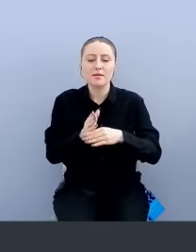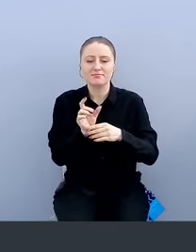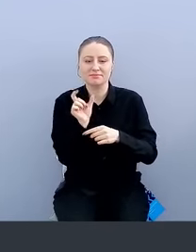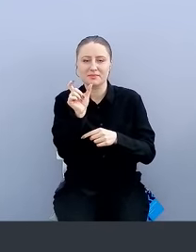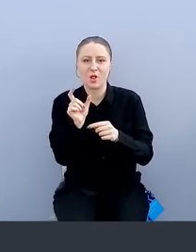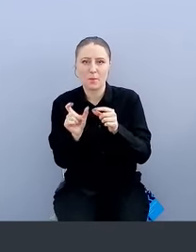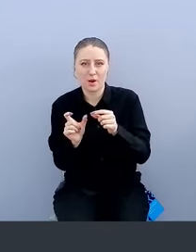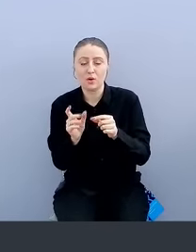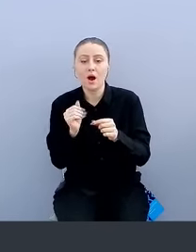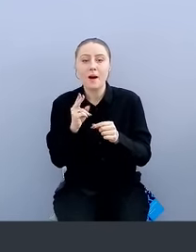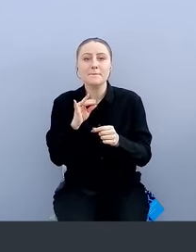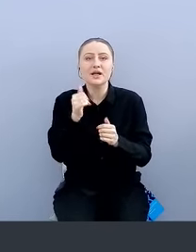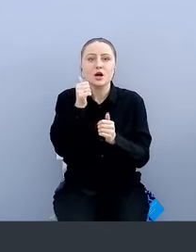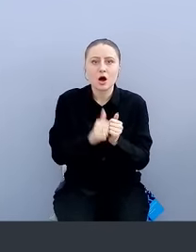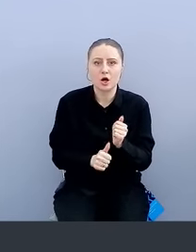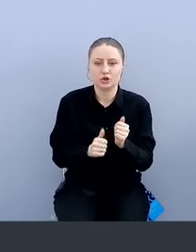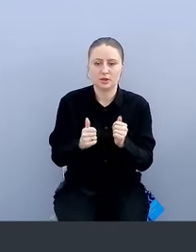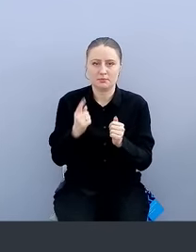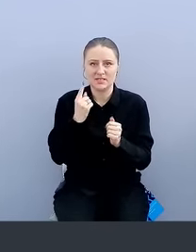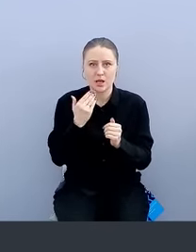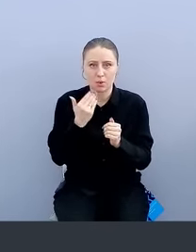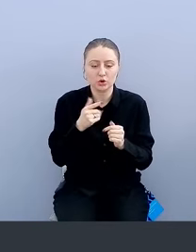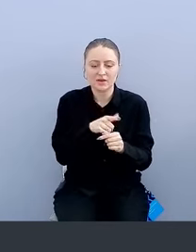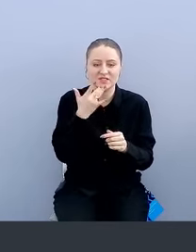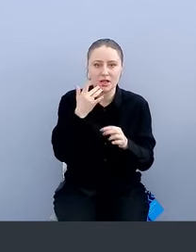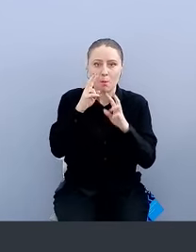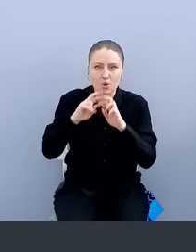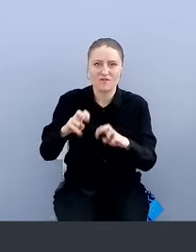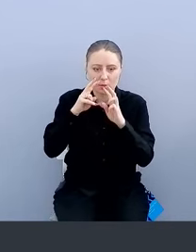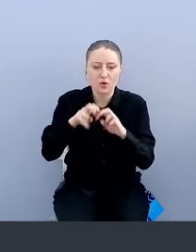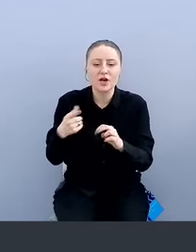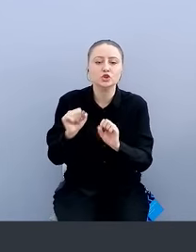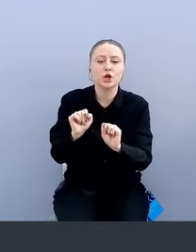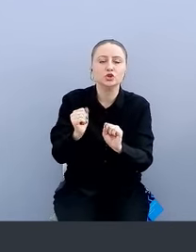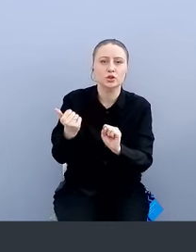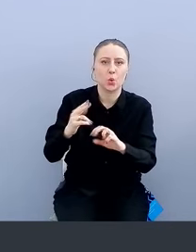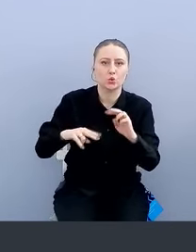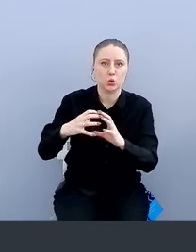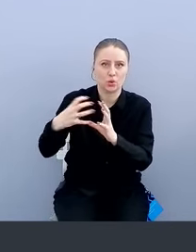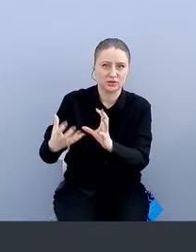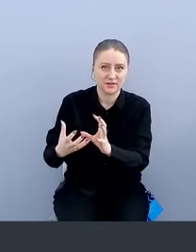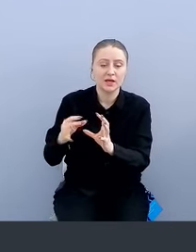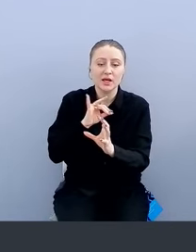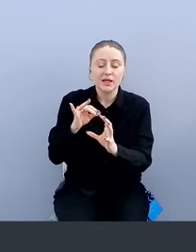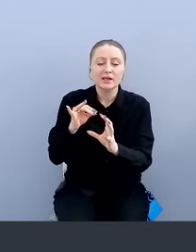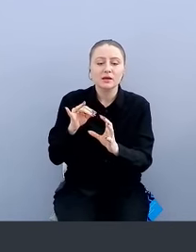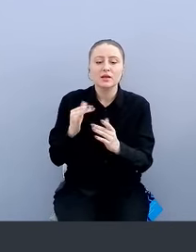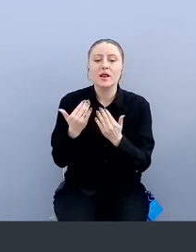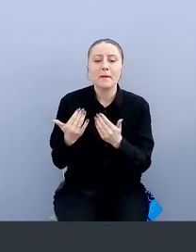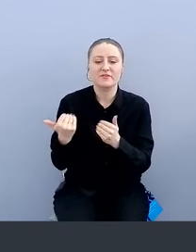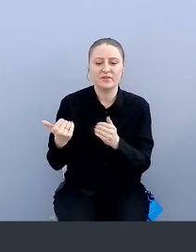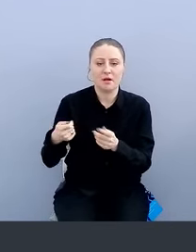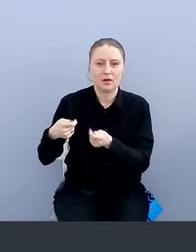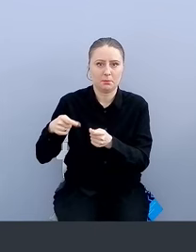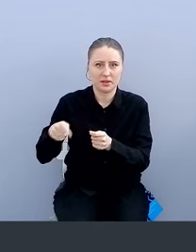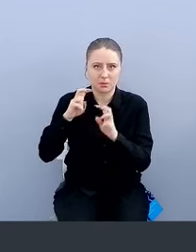а при каждом HSTP-запросе он проверяет защищенность устройства и проверяет требования админки. И, соответственно,